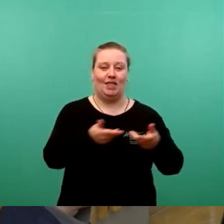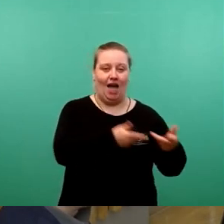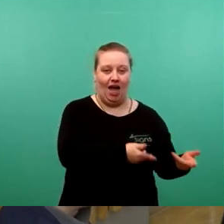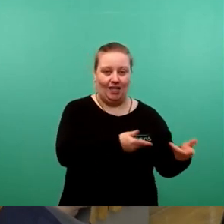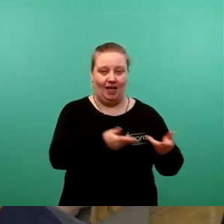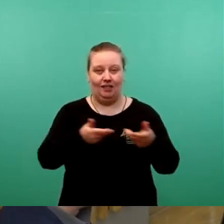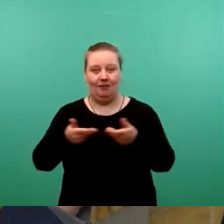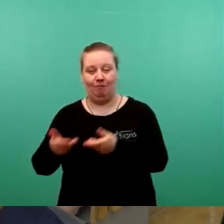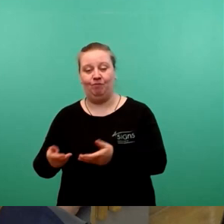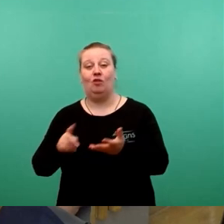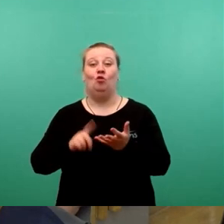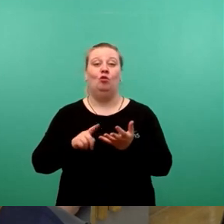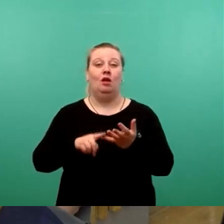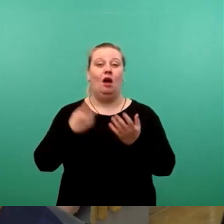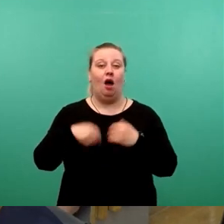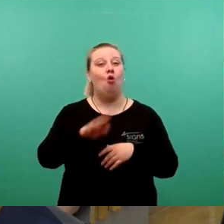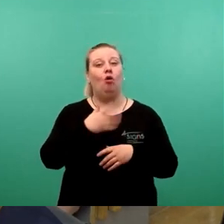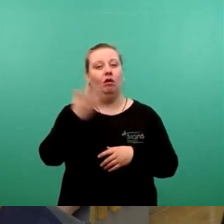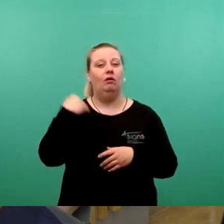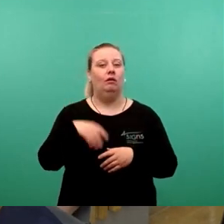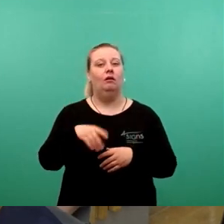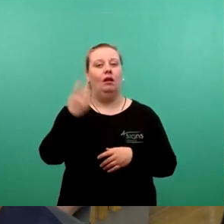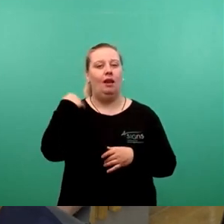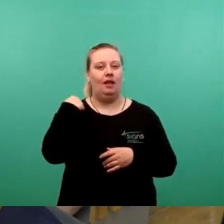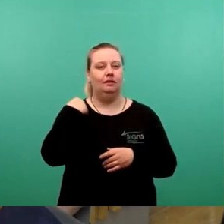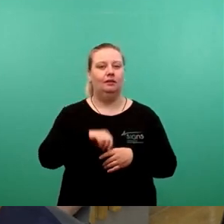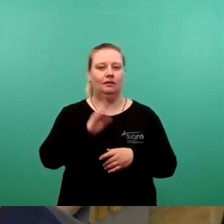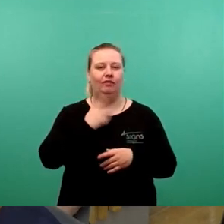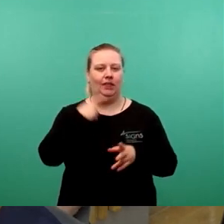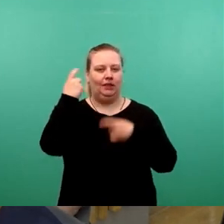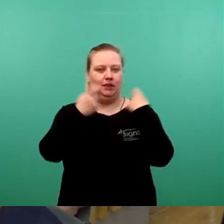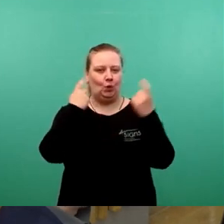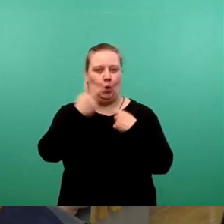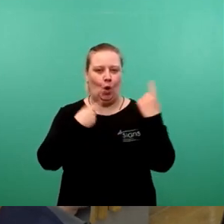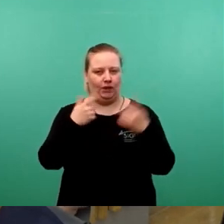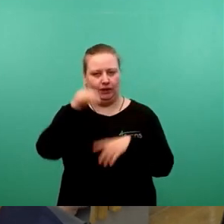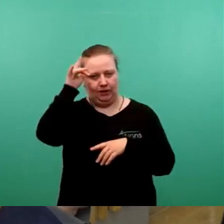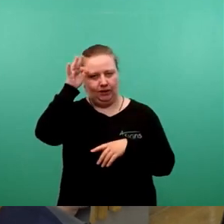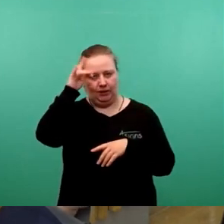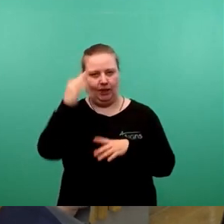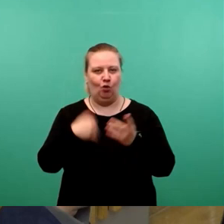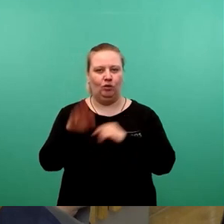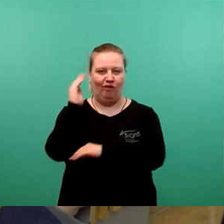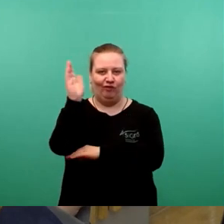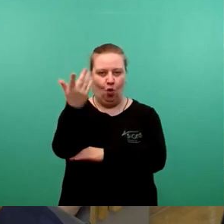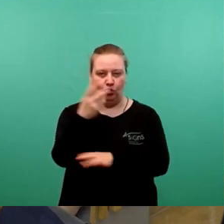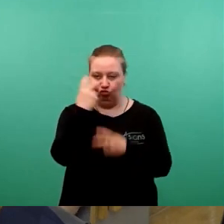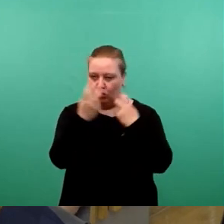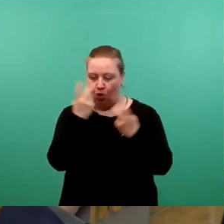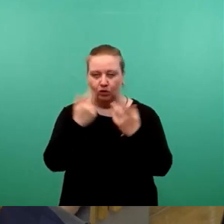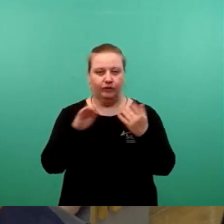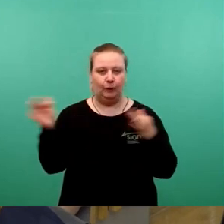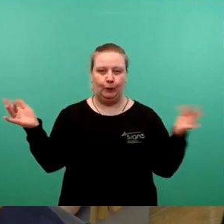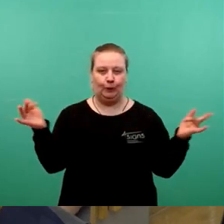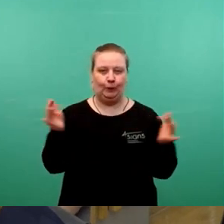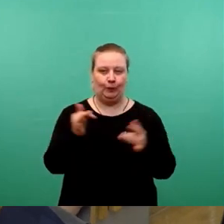nicht nur, weil dort der Eichenprozessionsspringer voriges Jahr uns große Sorgen machte und der Forst musste ganz schön keulen, da oben die Dinger rausholen.